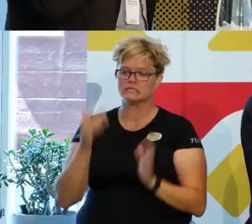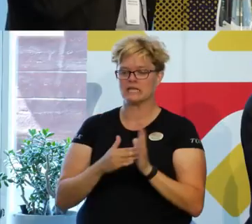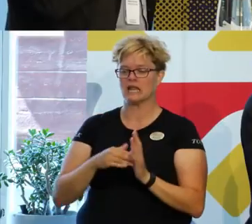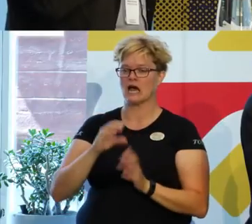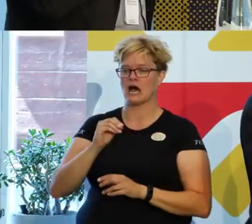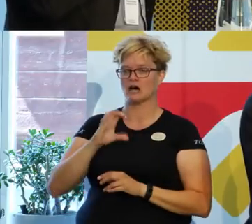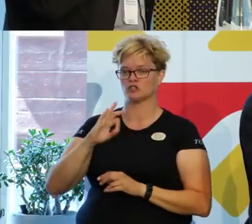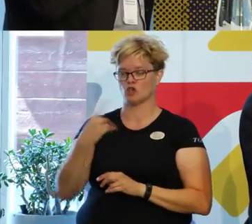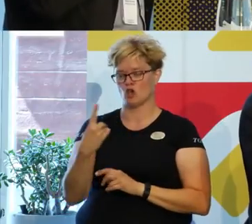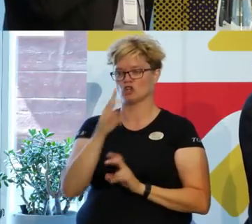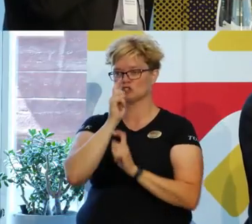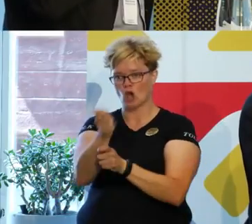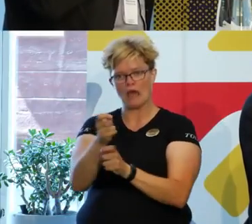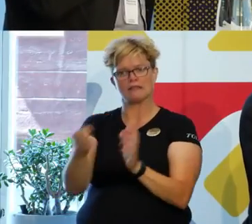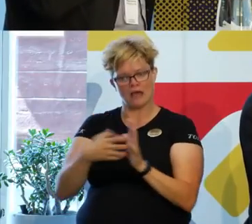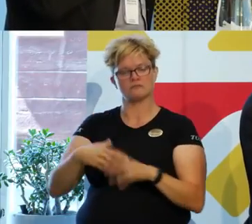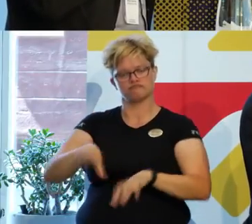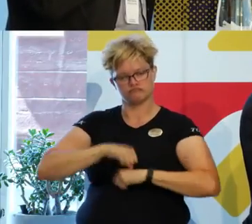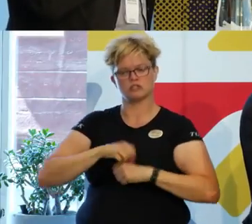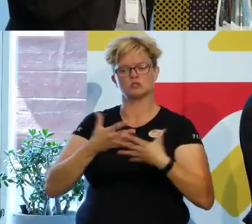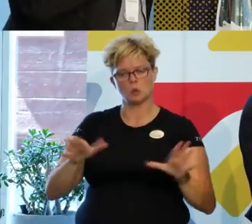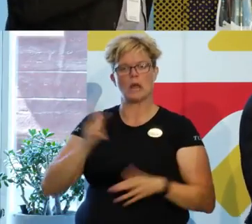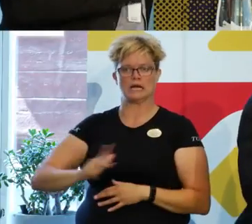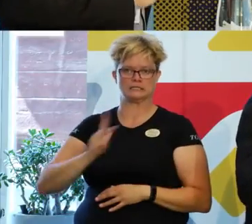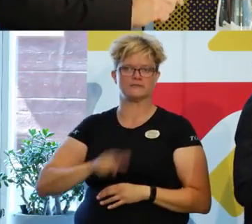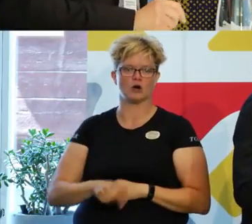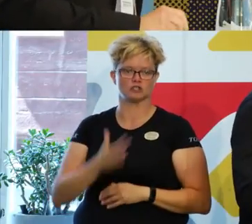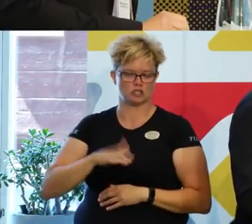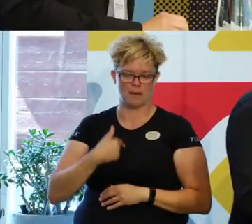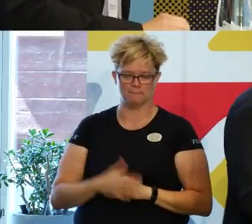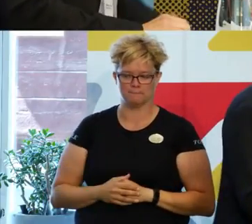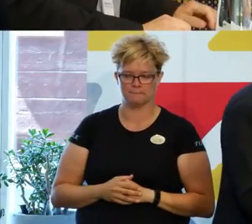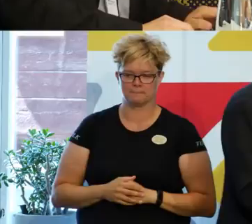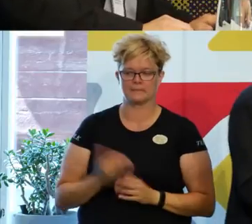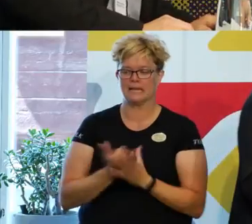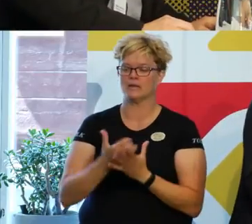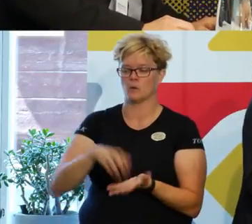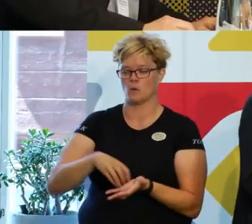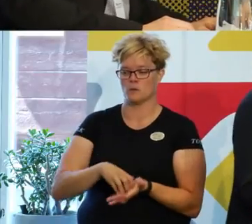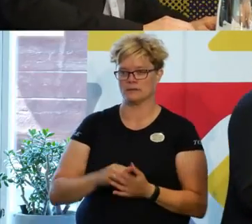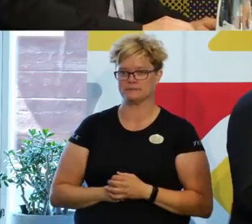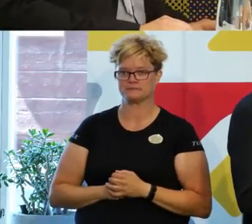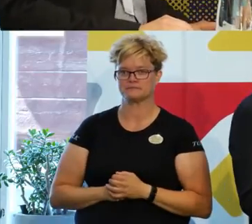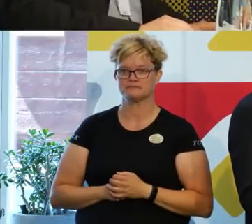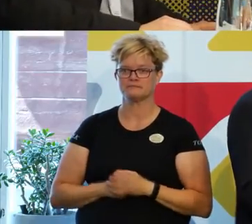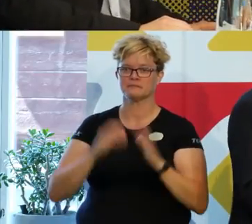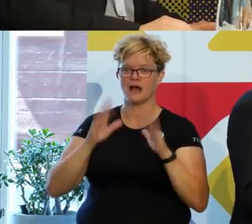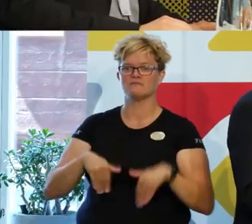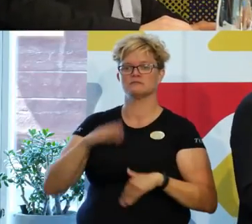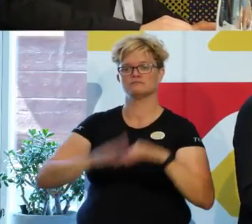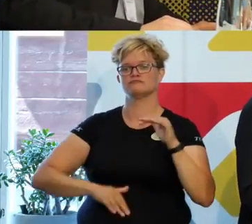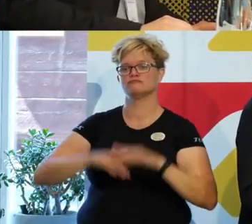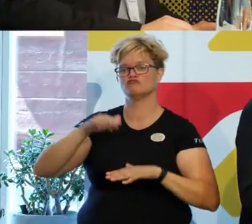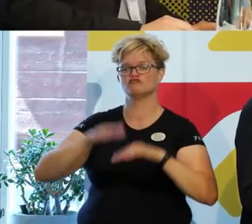asylsökande. Så man tar ett stort ansvar, tycker jag. i kommunen. Vi har, man har byggt upp ett